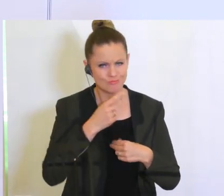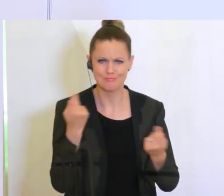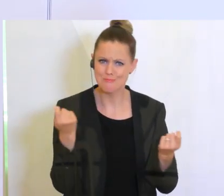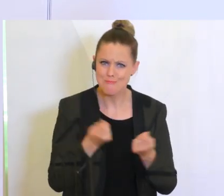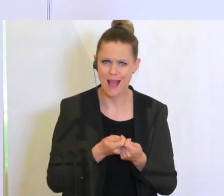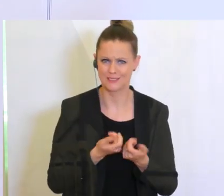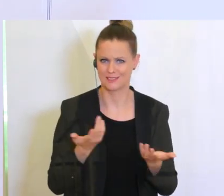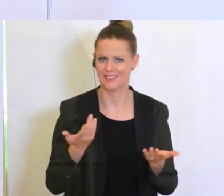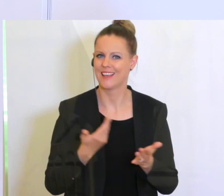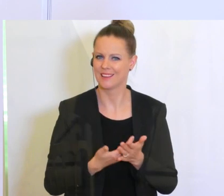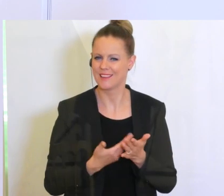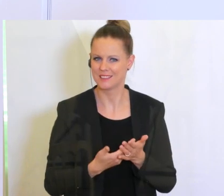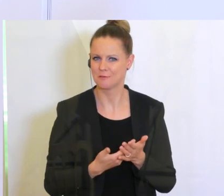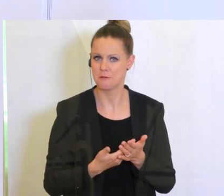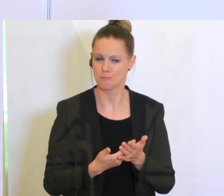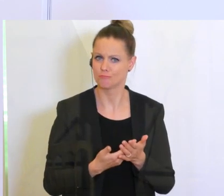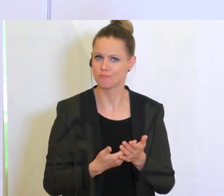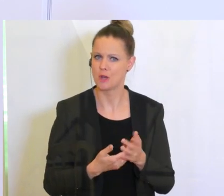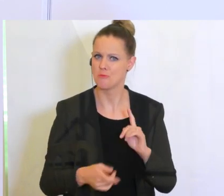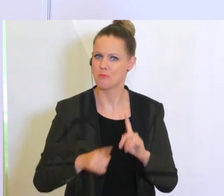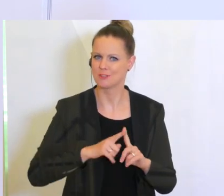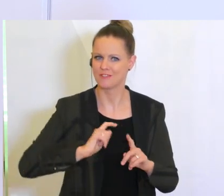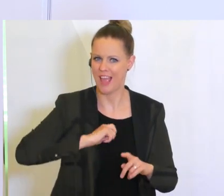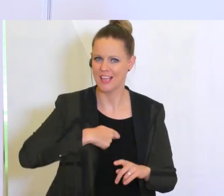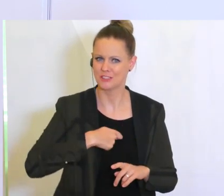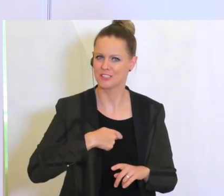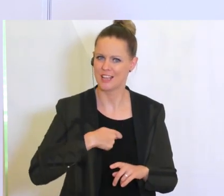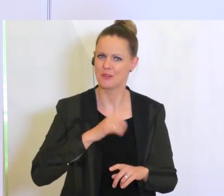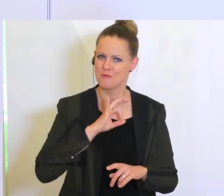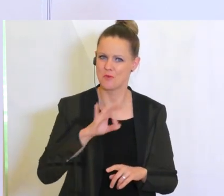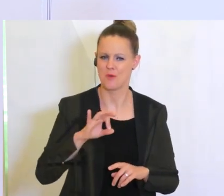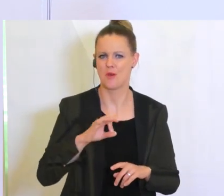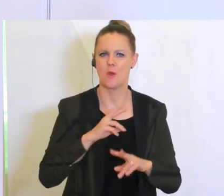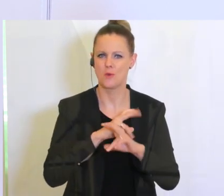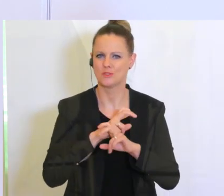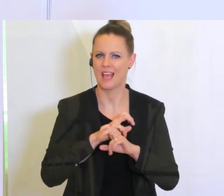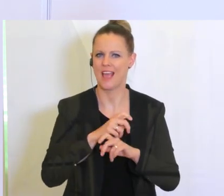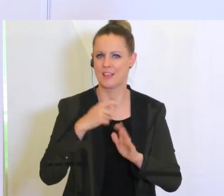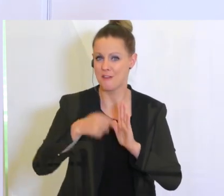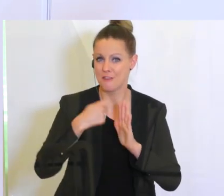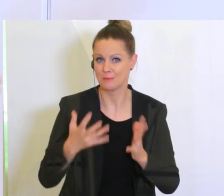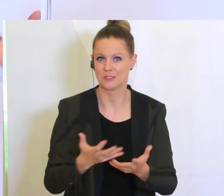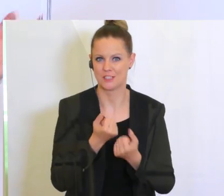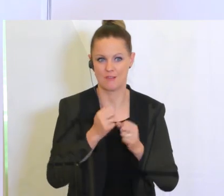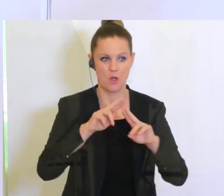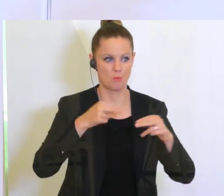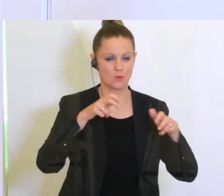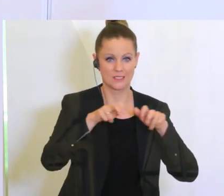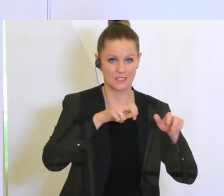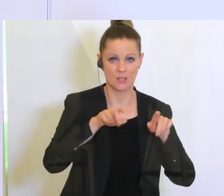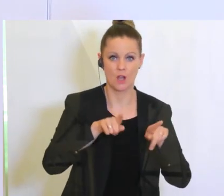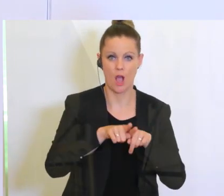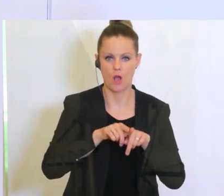sehr viel Zuneigung zum österreichischen Filmschaffen in der Bundesregierung und beim